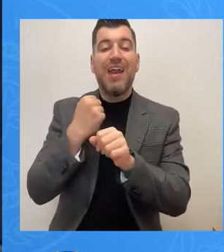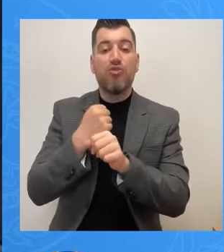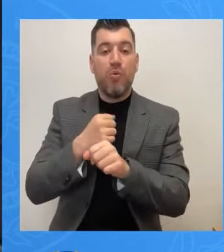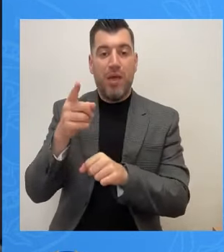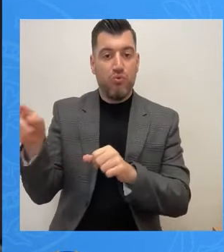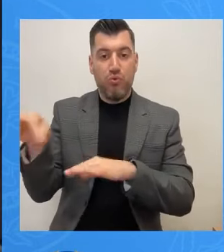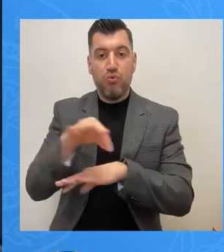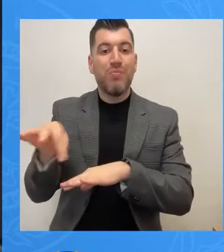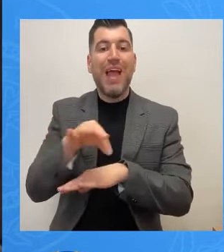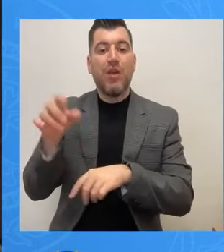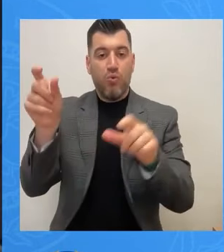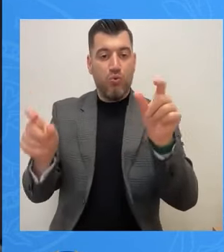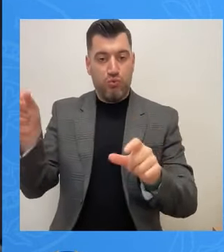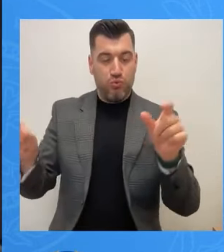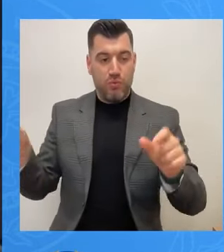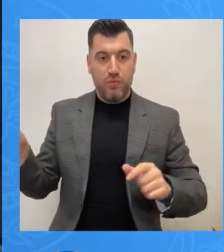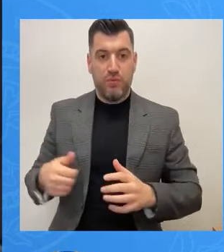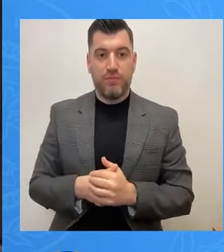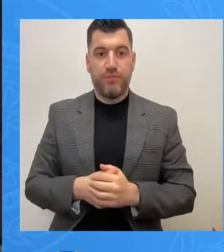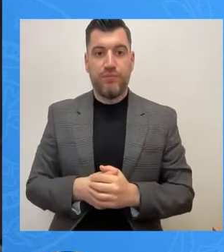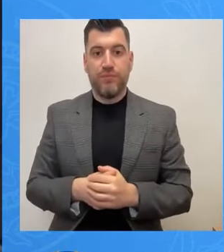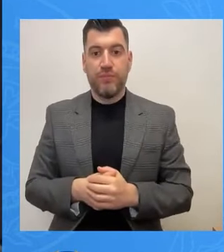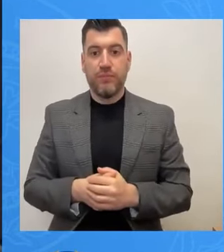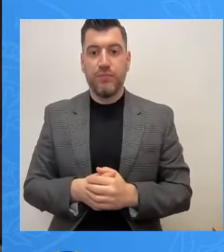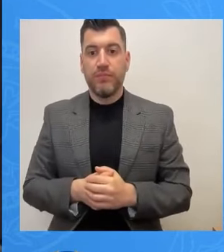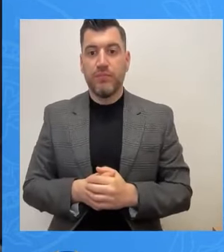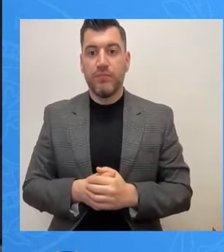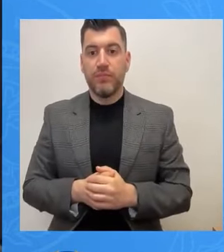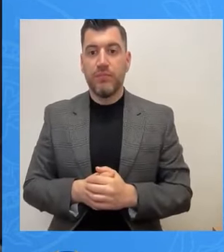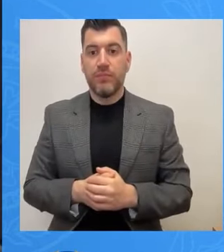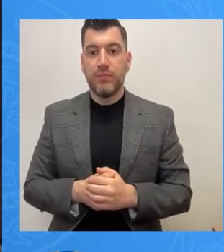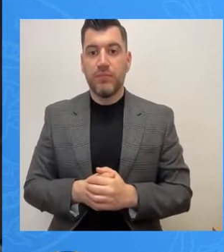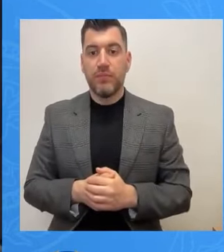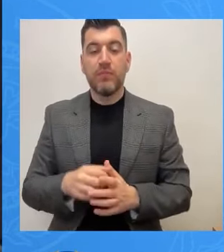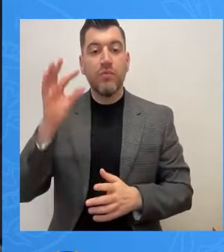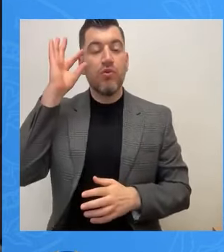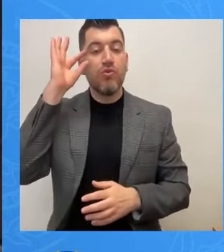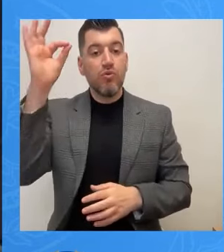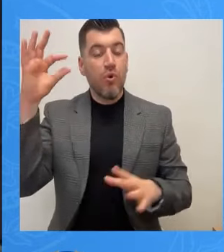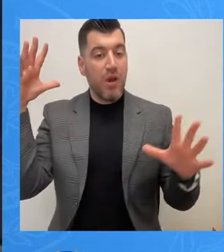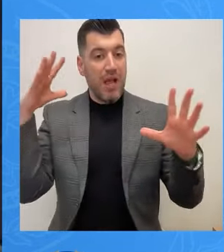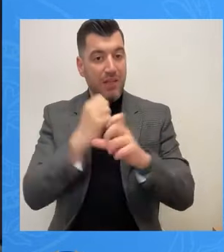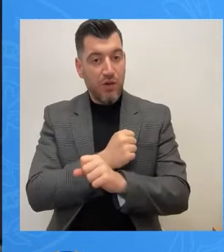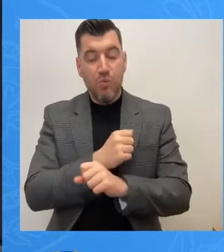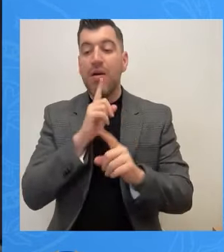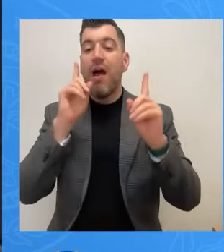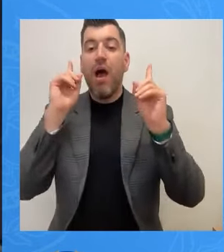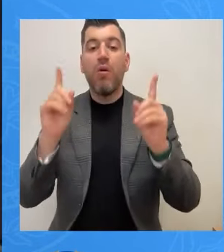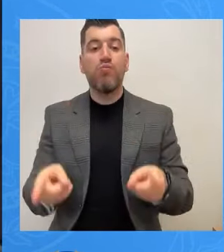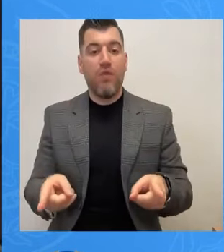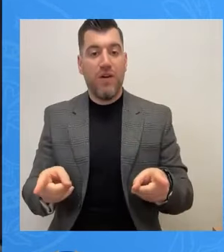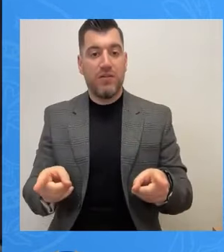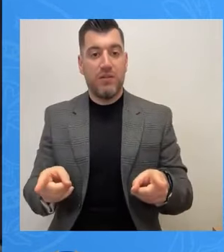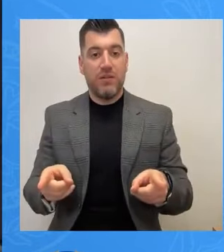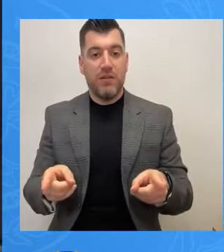αυτή δεν λέω γενικά για τους εργαζόμενους, για το Σύλλογο των Μηχανικών, ώστε να μπορέσει αυτή η απόφαση και να